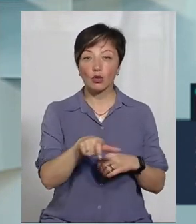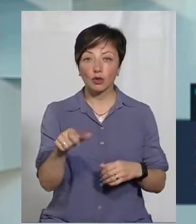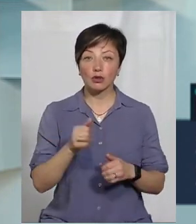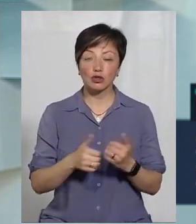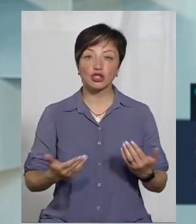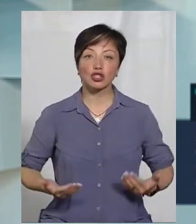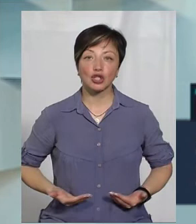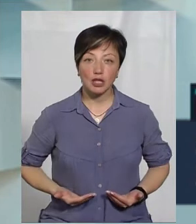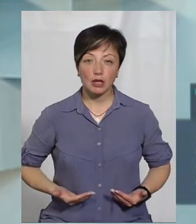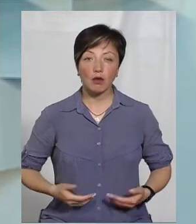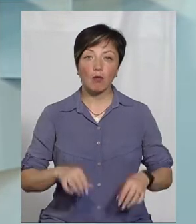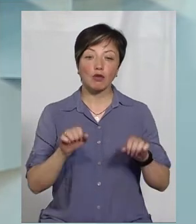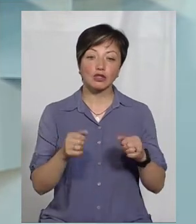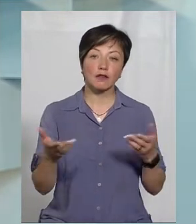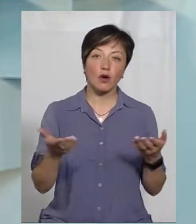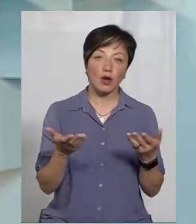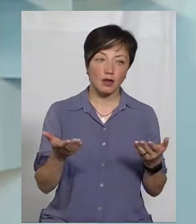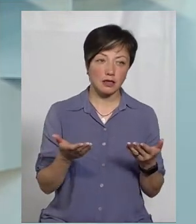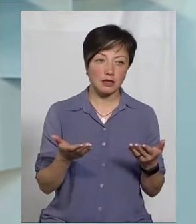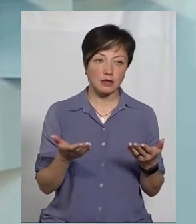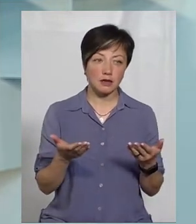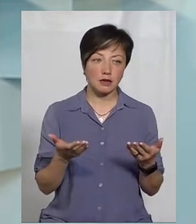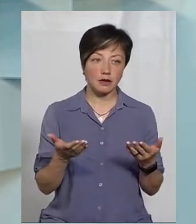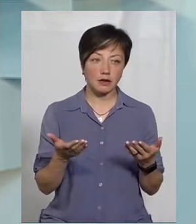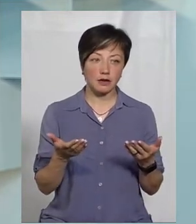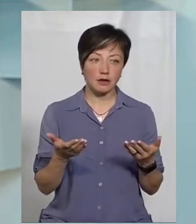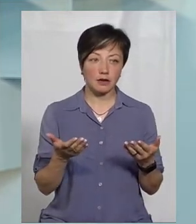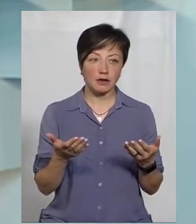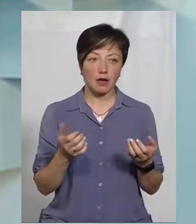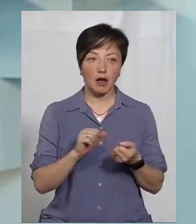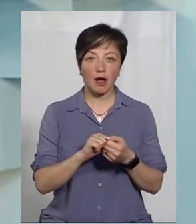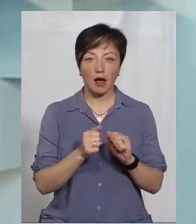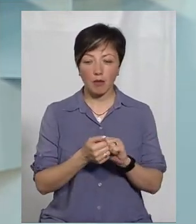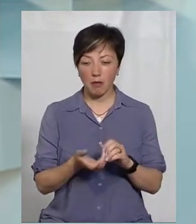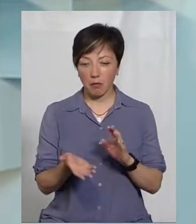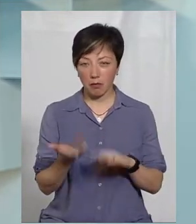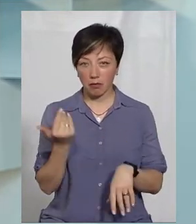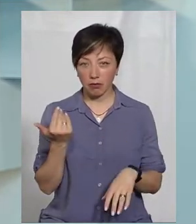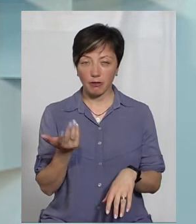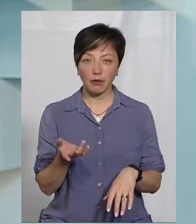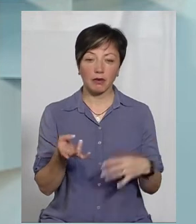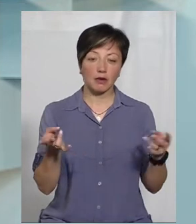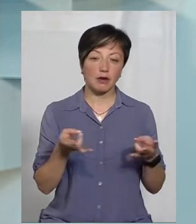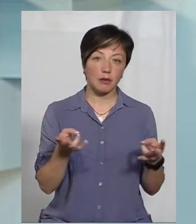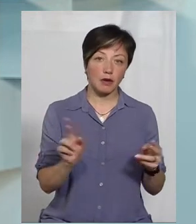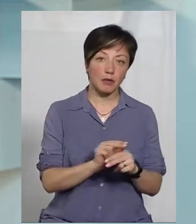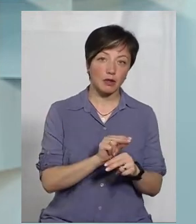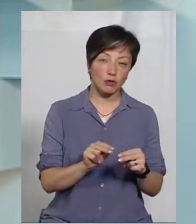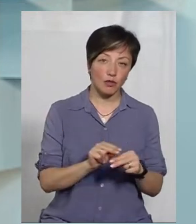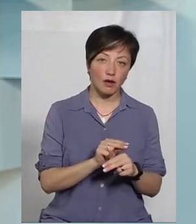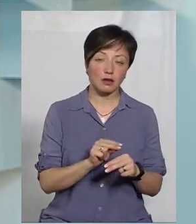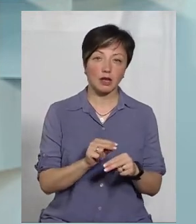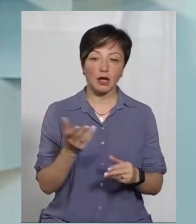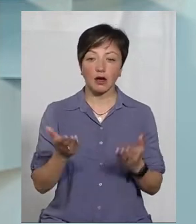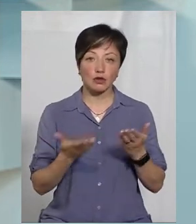кожен житель, вона йде, можливо, десь камінь випав, десь потрібно щось підремонтувати.